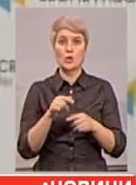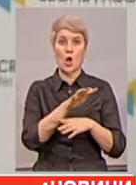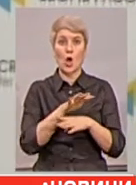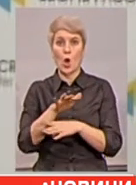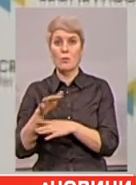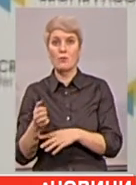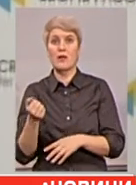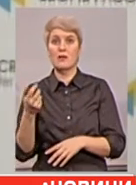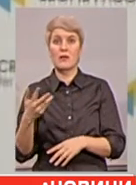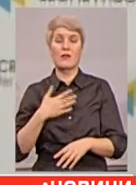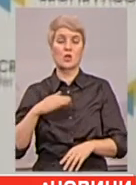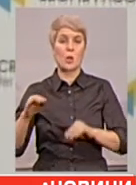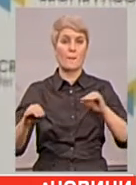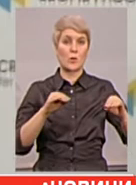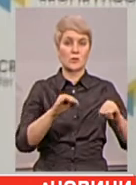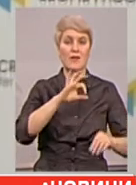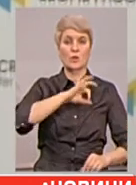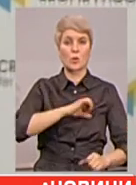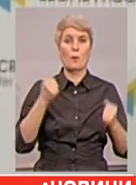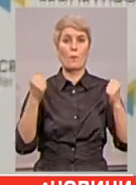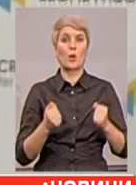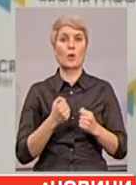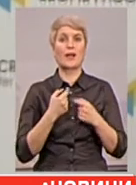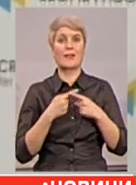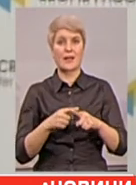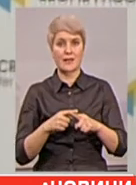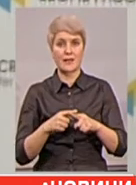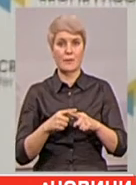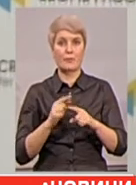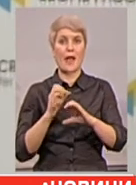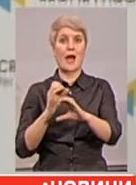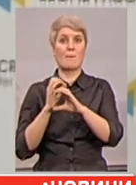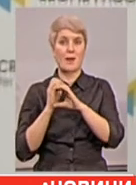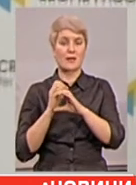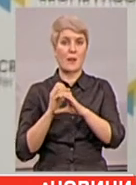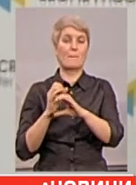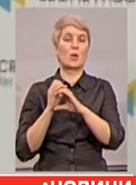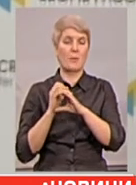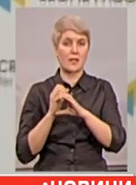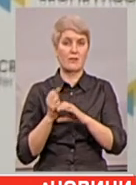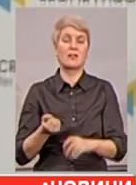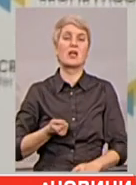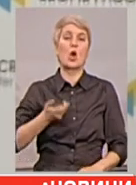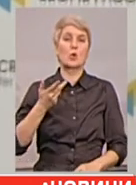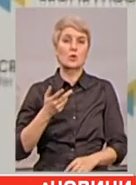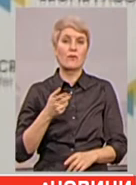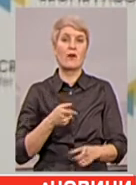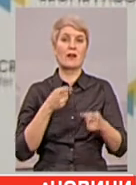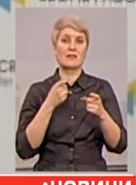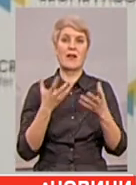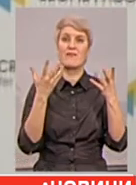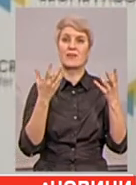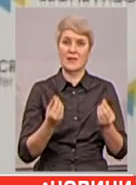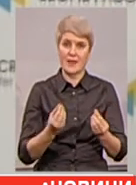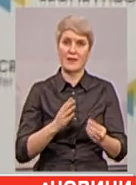позицій з використанням бронетехніки, гармат і мінометів. Проте бойовики також неодноразово відкривали вогонь і в день,